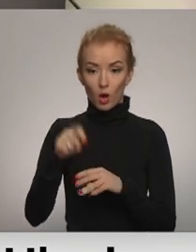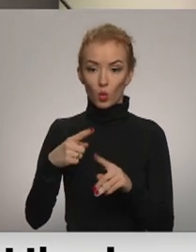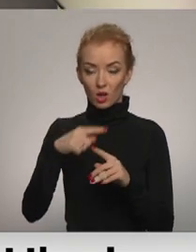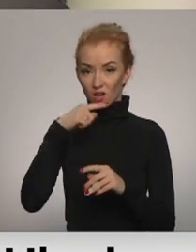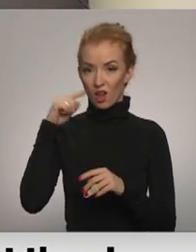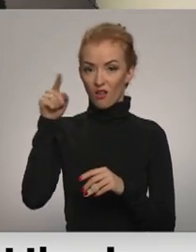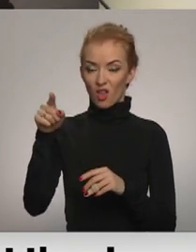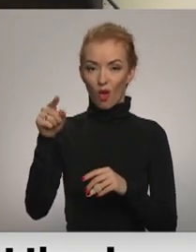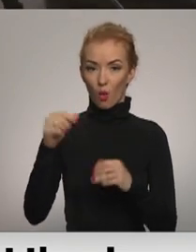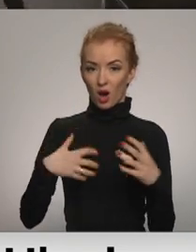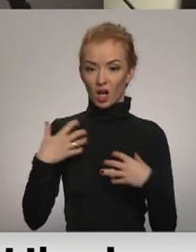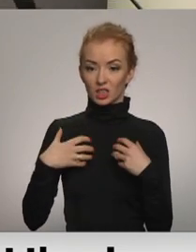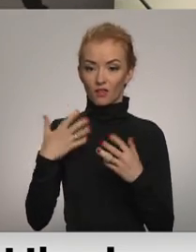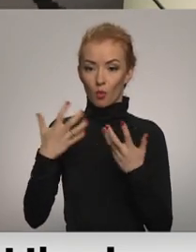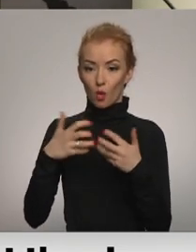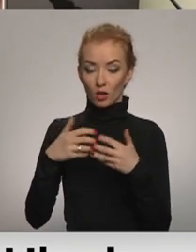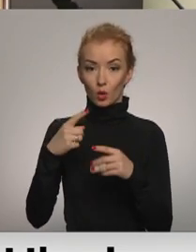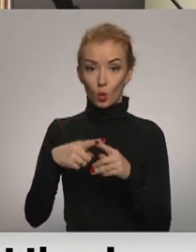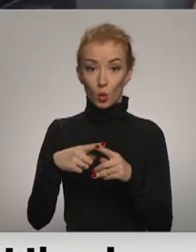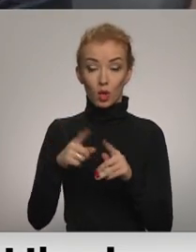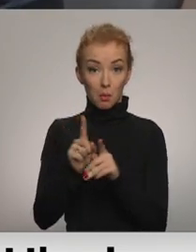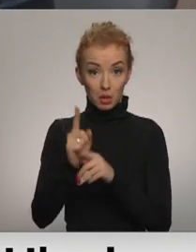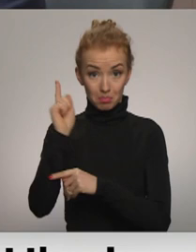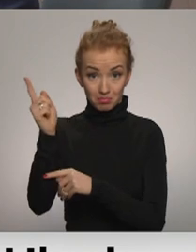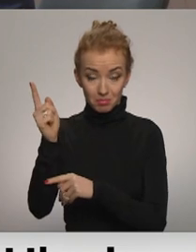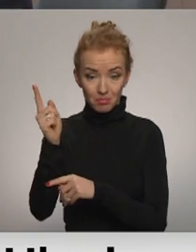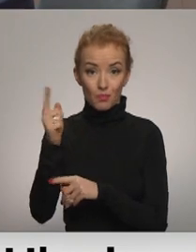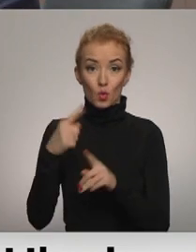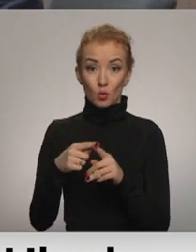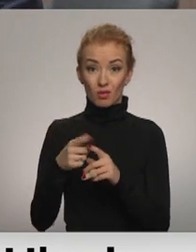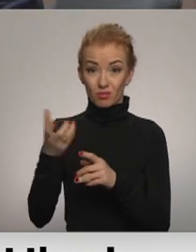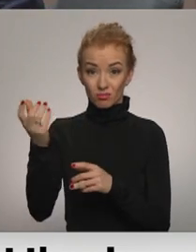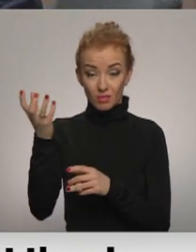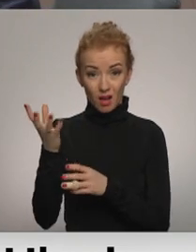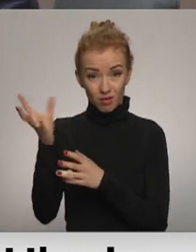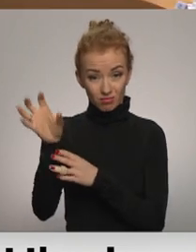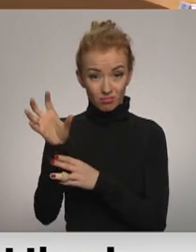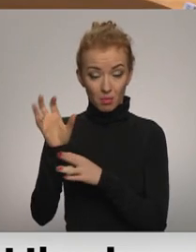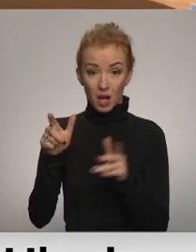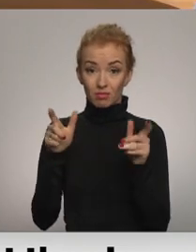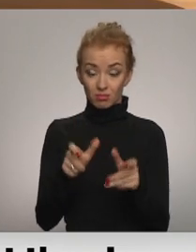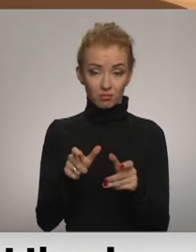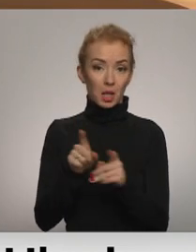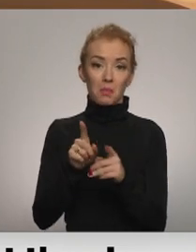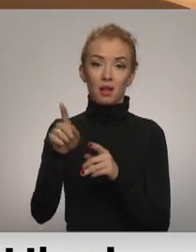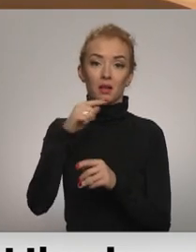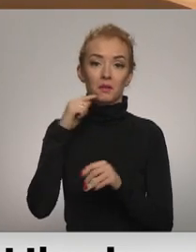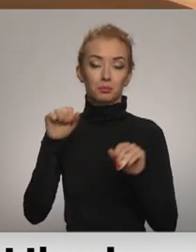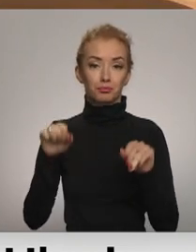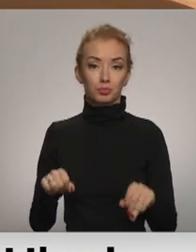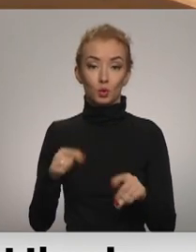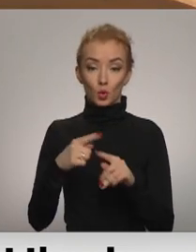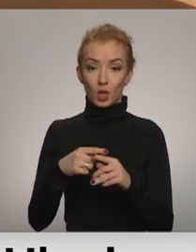politiku, kas pat pēc rietumu izteiktajiem brīdinājumiem un sankcija draudiem nav mainīsies vismaz pagaidām. Bet jāteic, ka arī